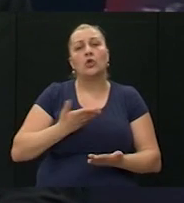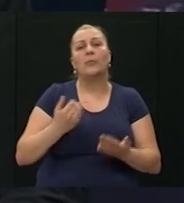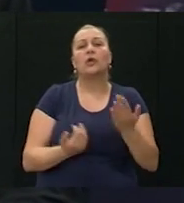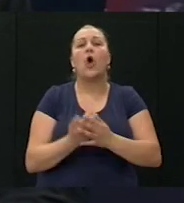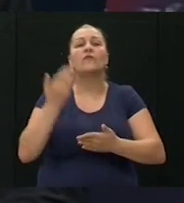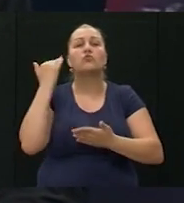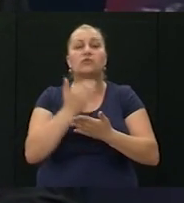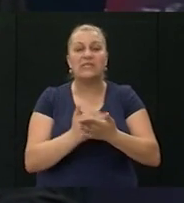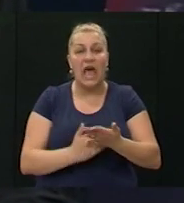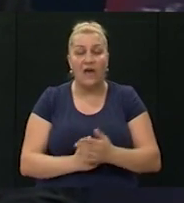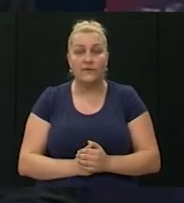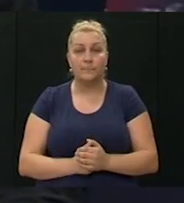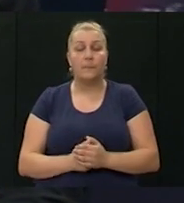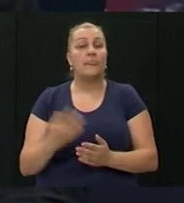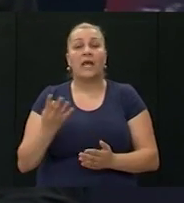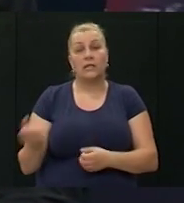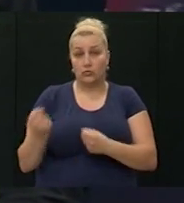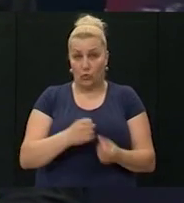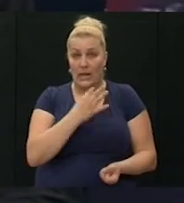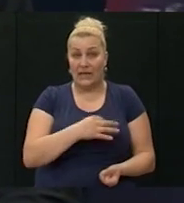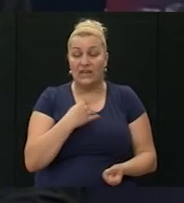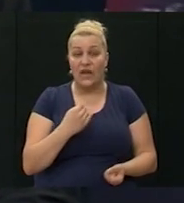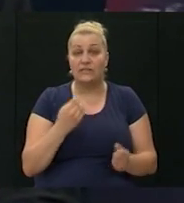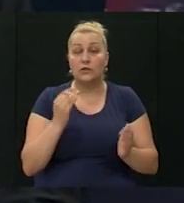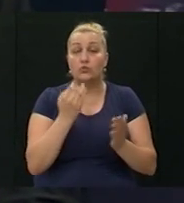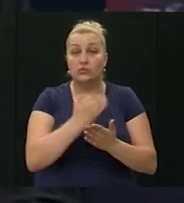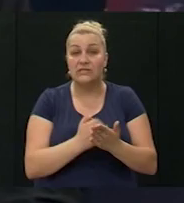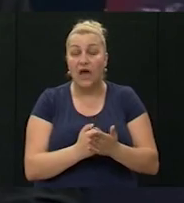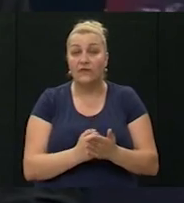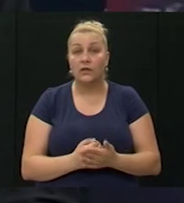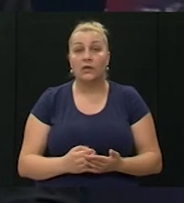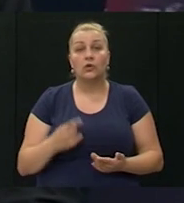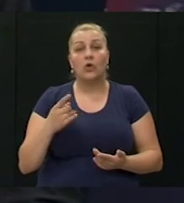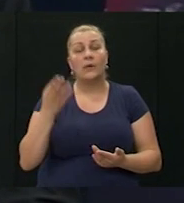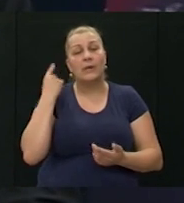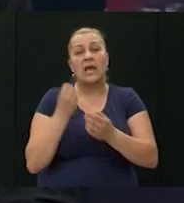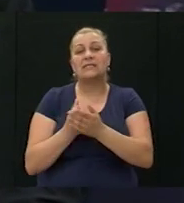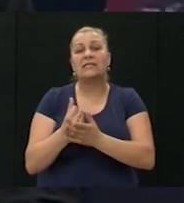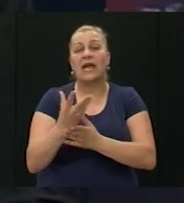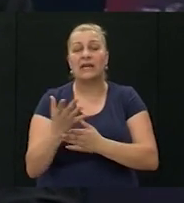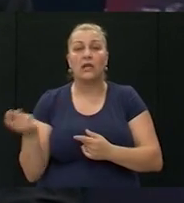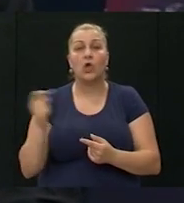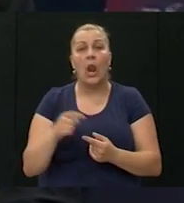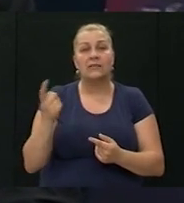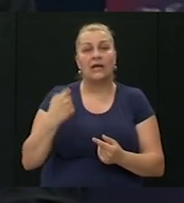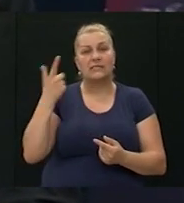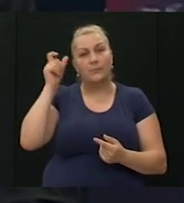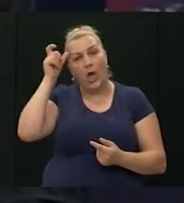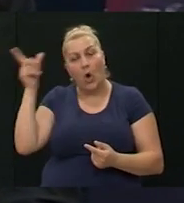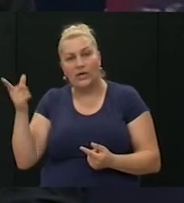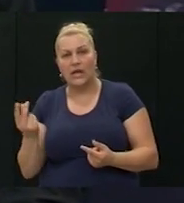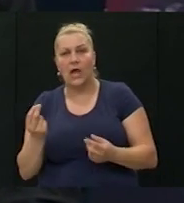novi ustav i tako dalje. Kad je donešen Hrvatski ustav, to je bilo serija dolazaka iz Beograda